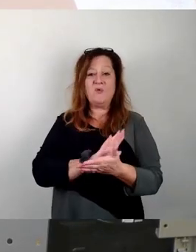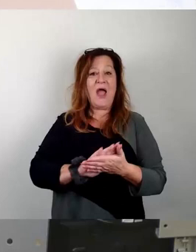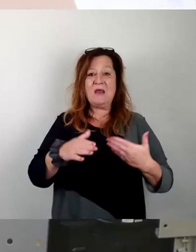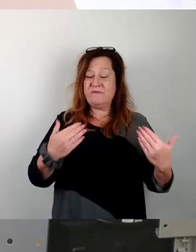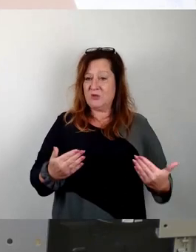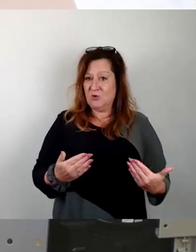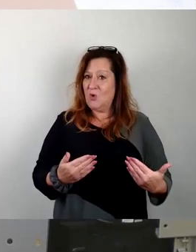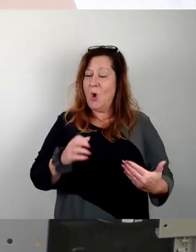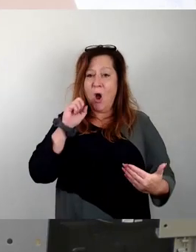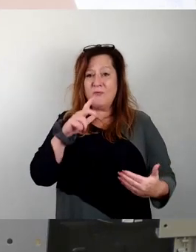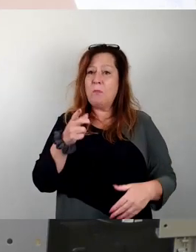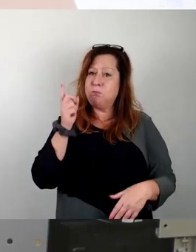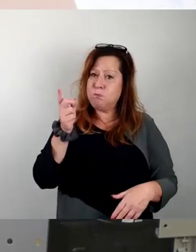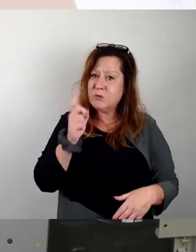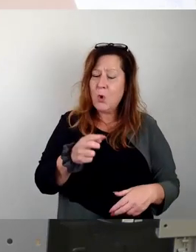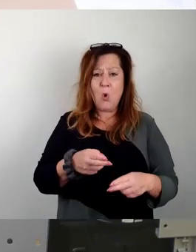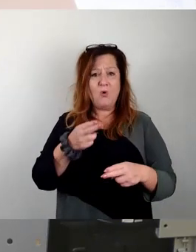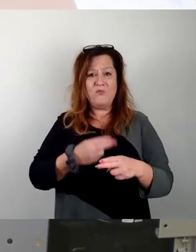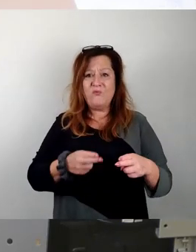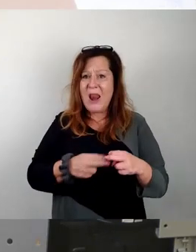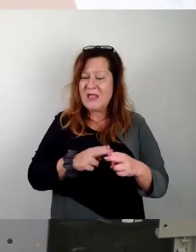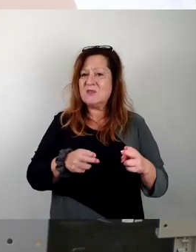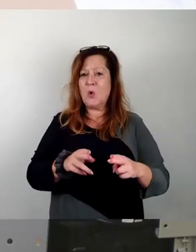verletzt oder vor Fahrzeuge geschubst zu werden.